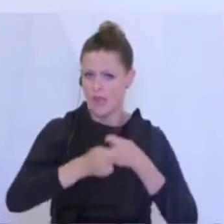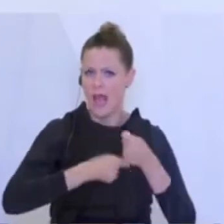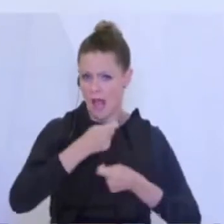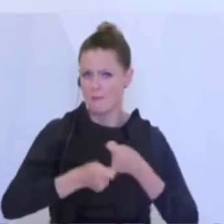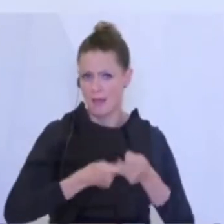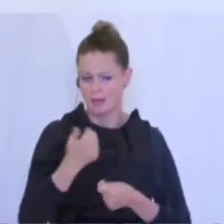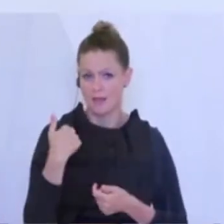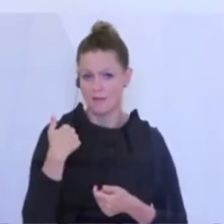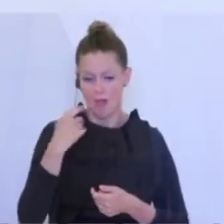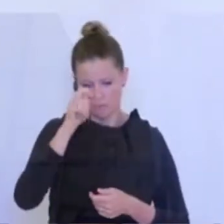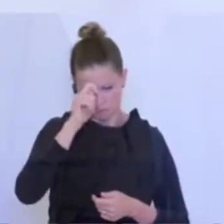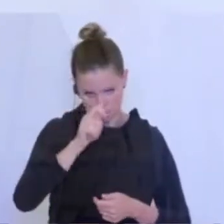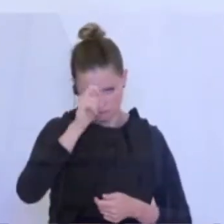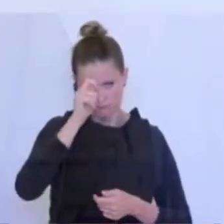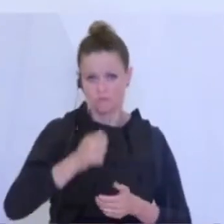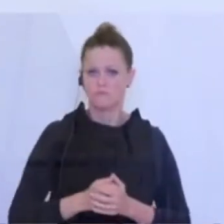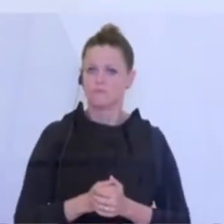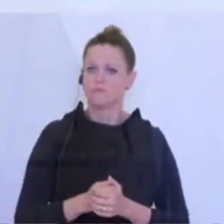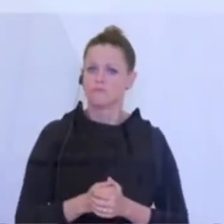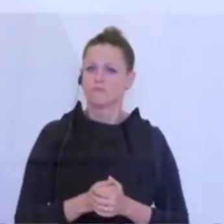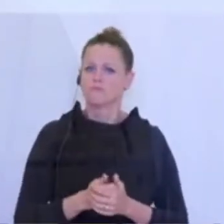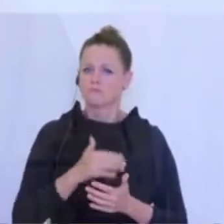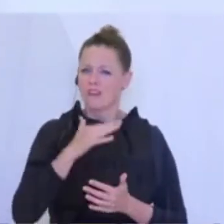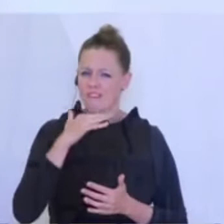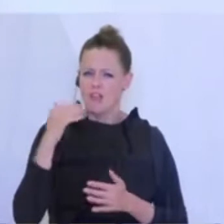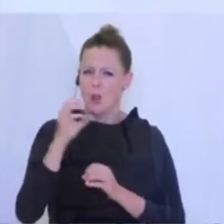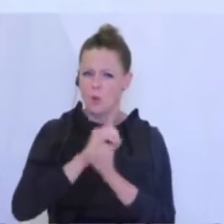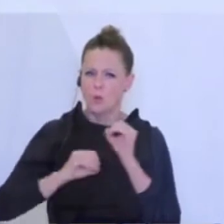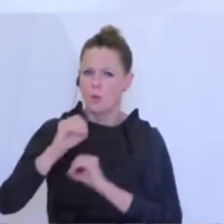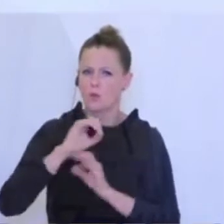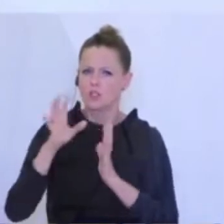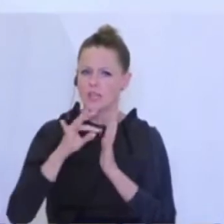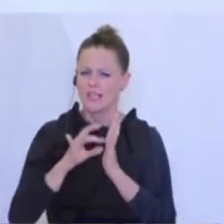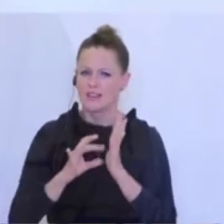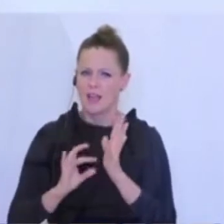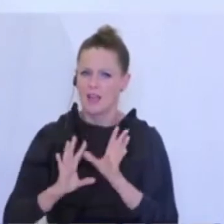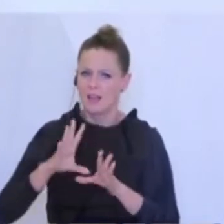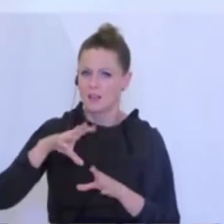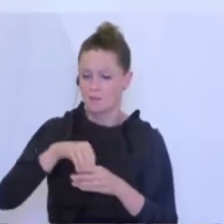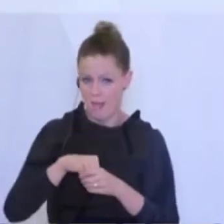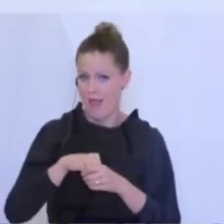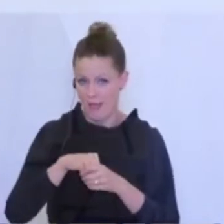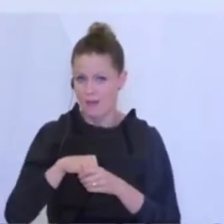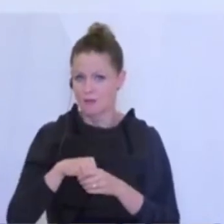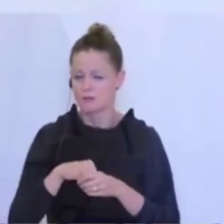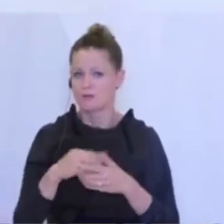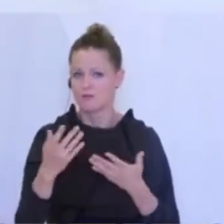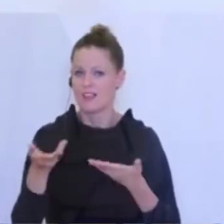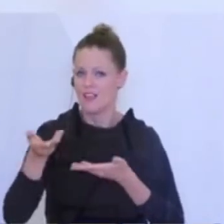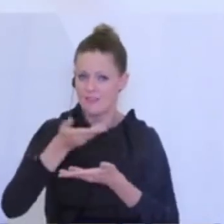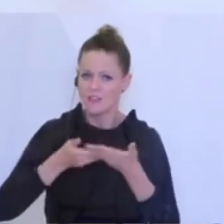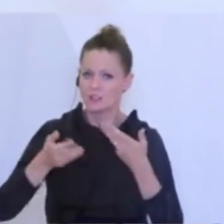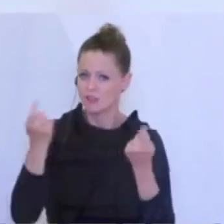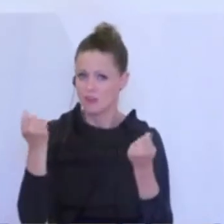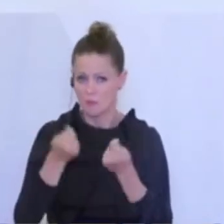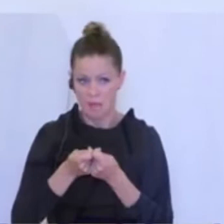haben. Hut ab, wir haben hier reihenweise ökologische Kriterien, die natürlich so ökonomisch vertretbar sind, dass sie auch